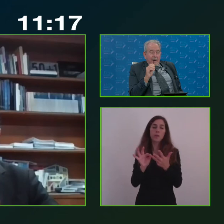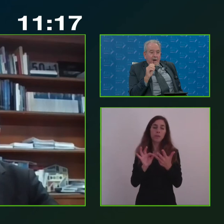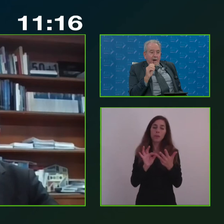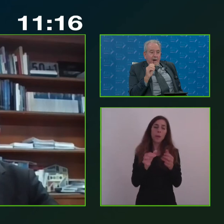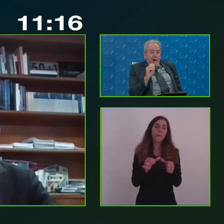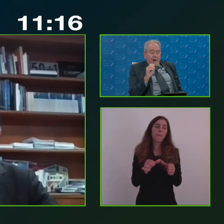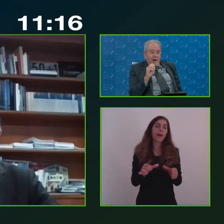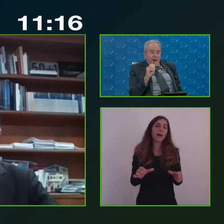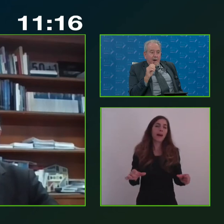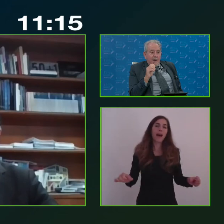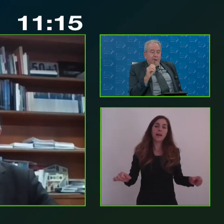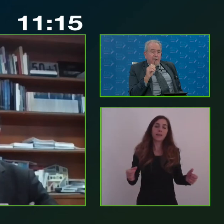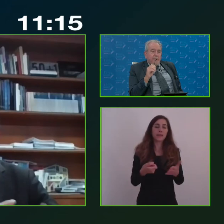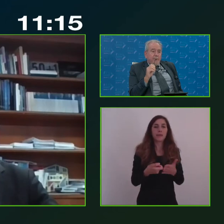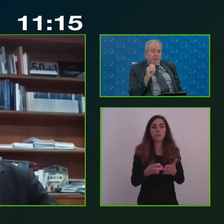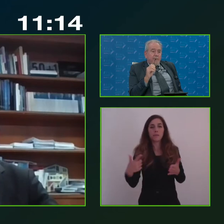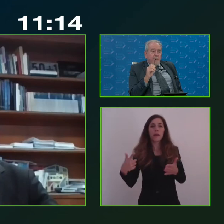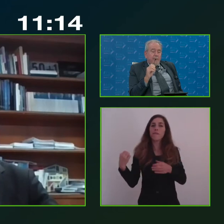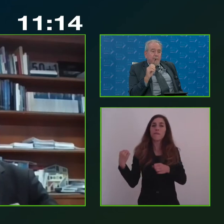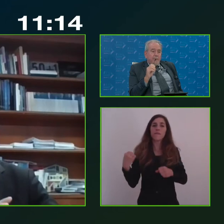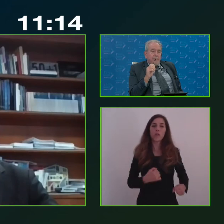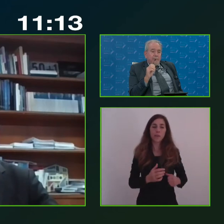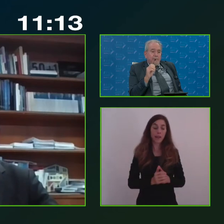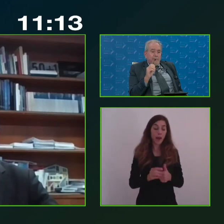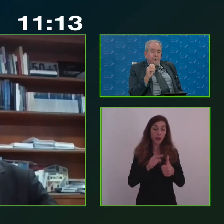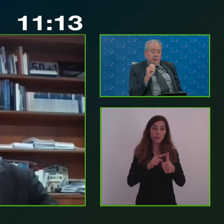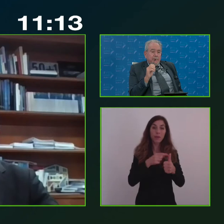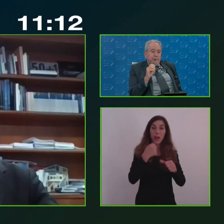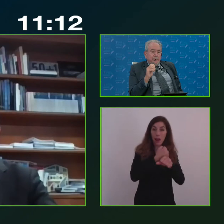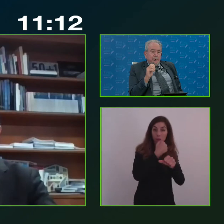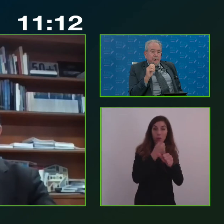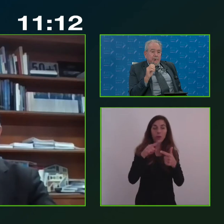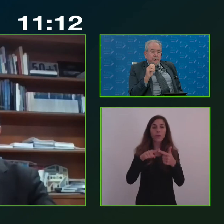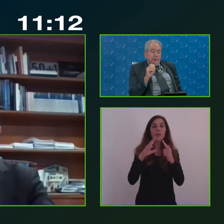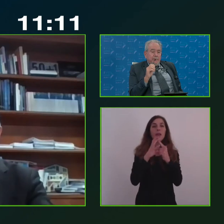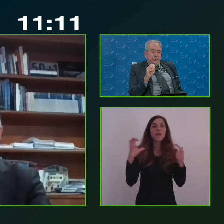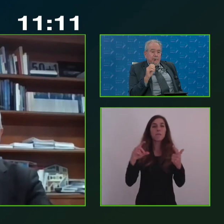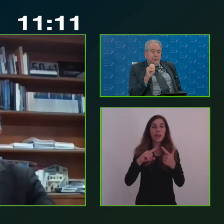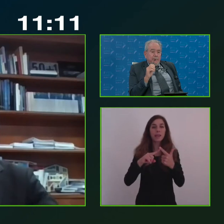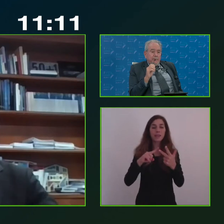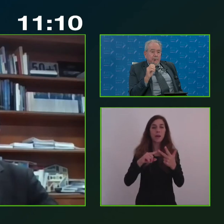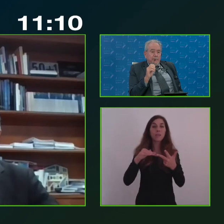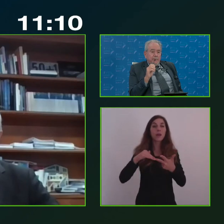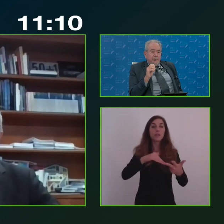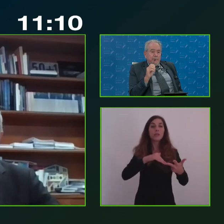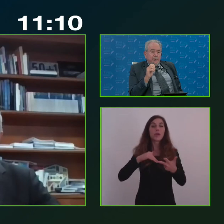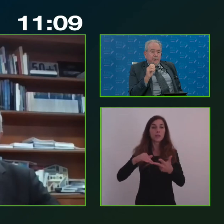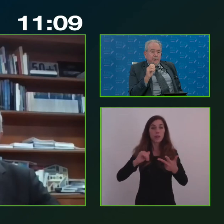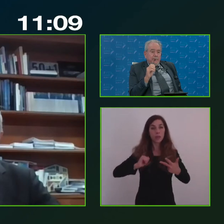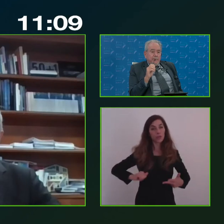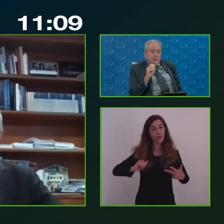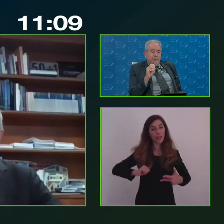pilastri fondamentali e sono il lavoro, l'impresa, la società civile e le